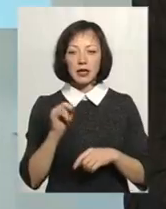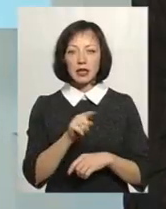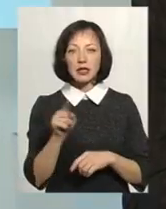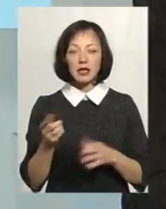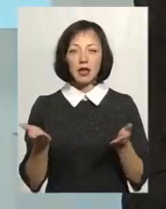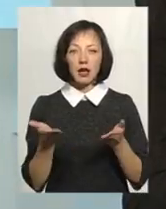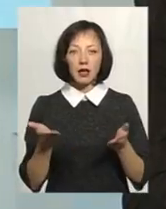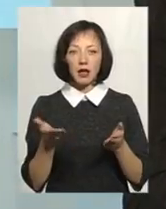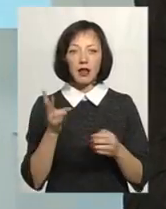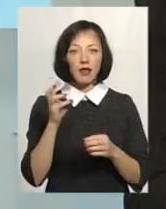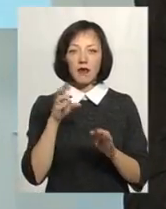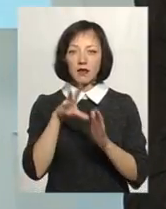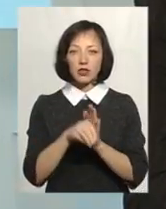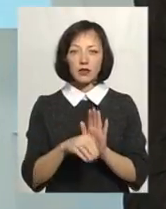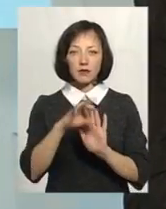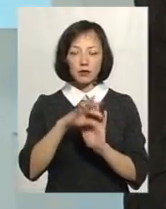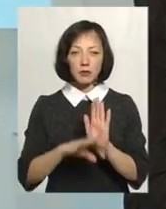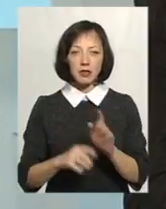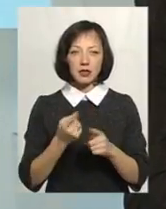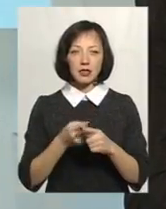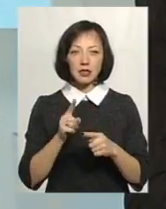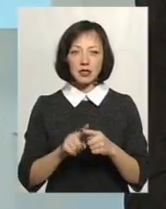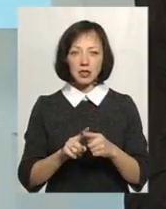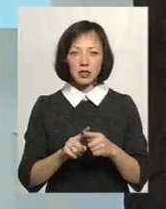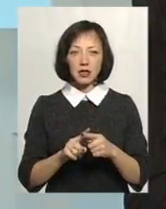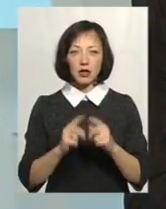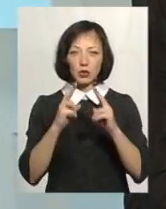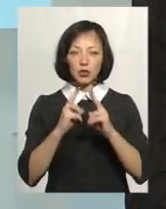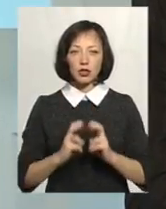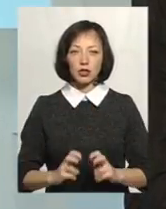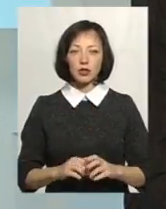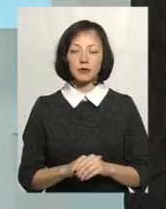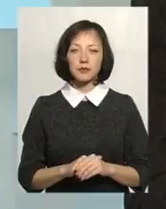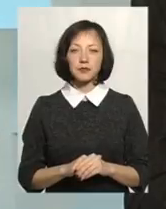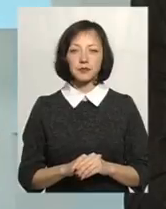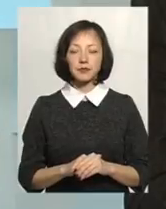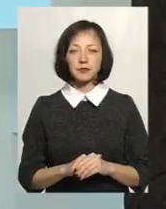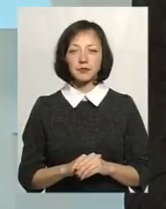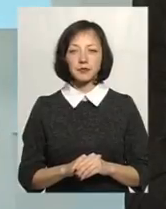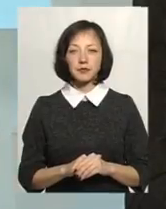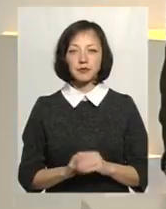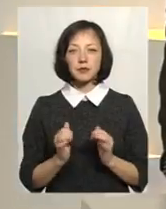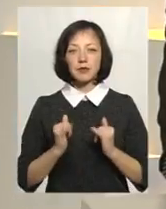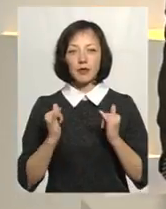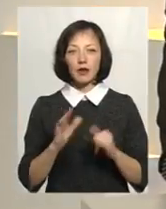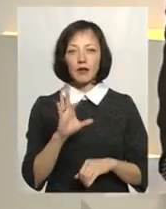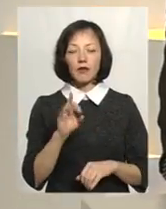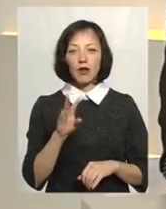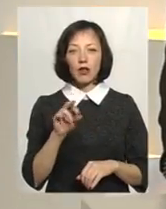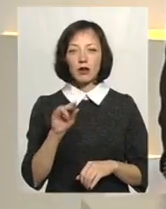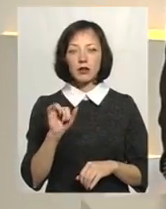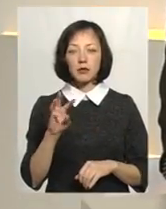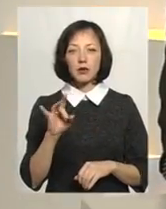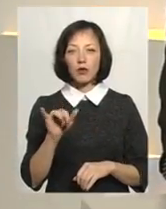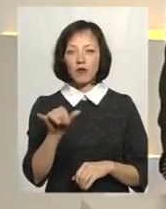які не війшли в списки даних наукових досліджень. А пане Володимир, бачу вас така велика